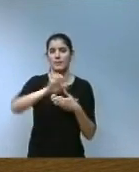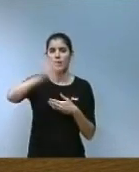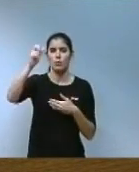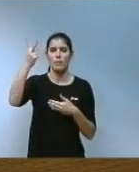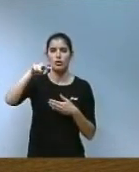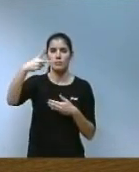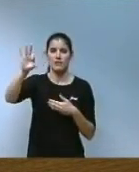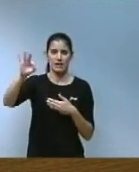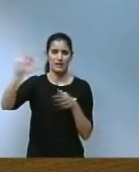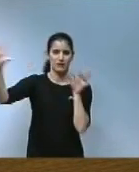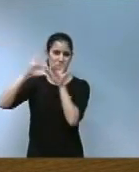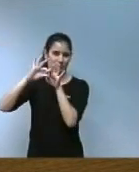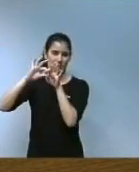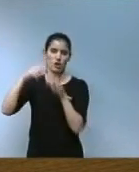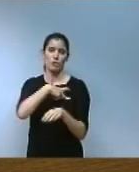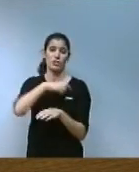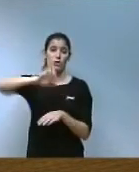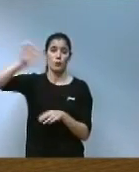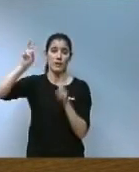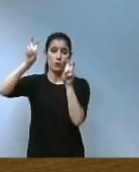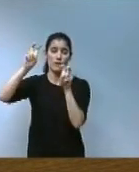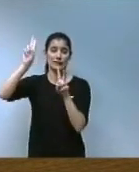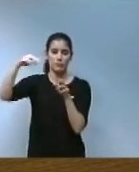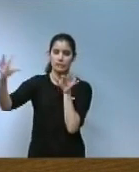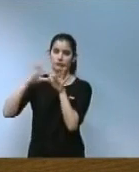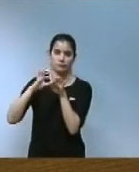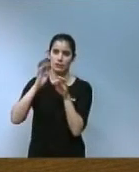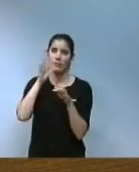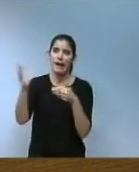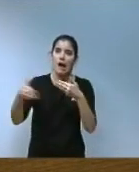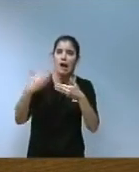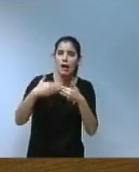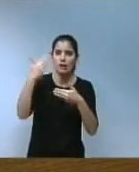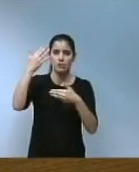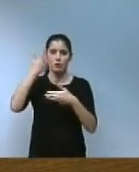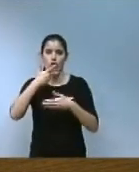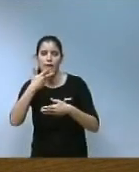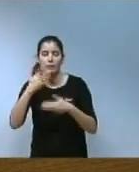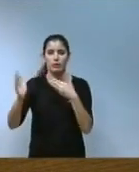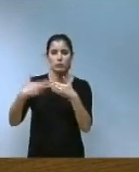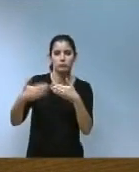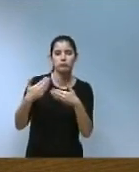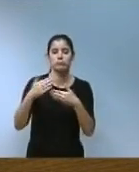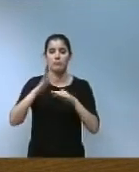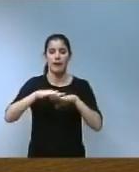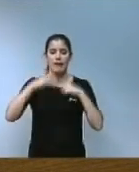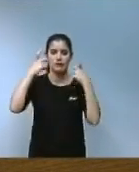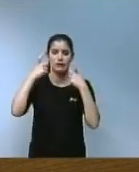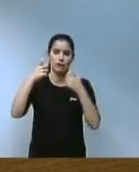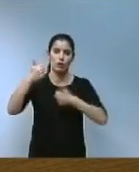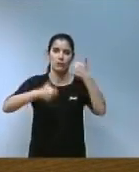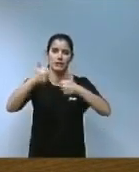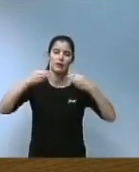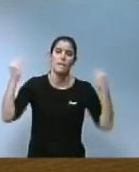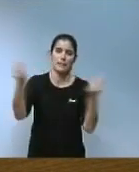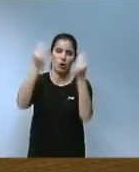nova Comissió Europea que ha de tindre el coneixement, la innovació i la internacionalització com a elements clau per a millorar la competitivitat de